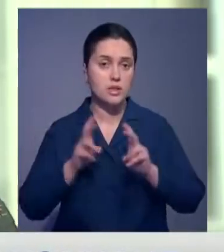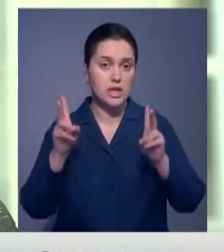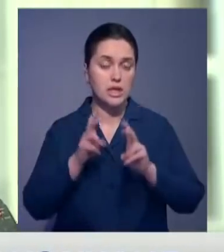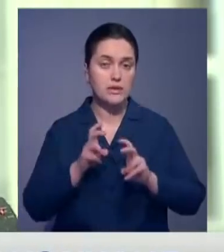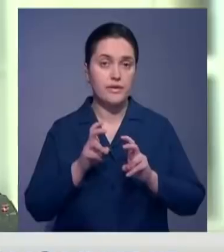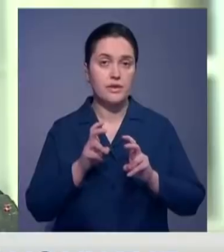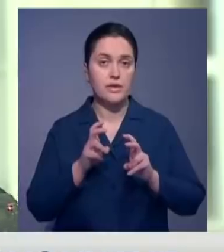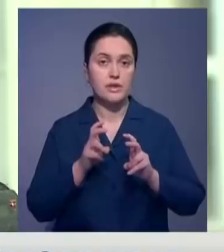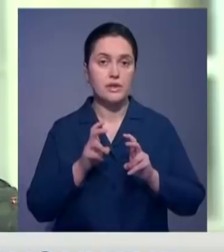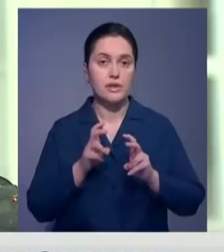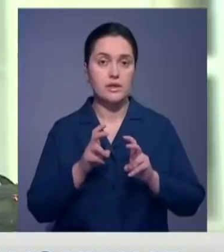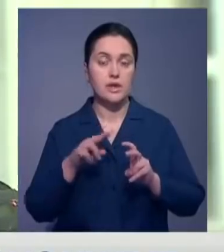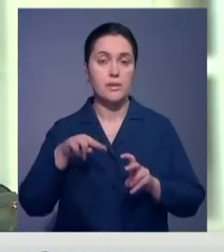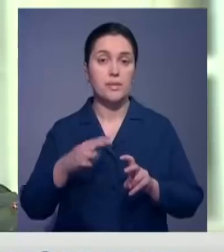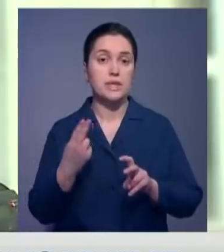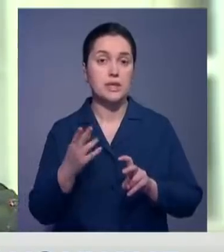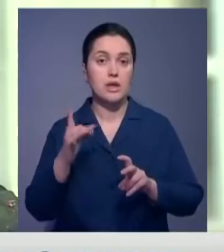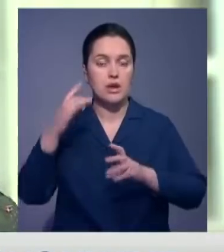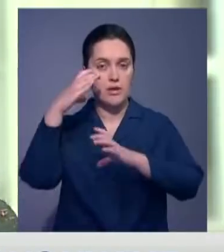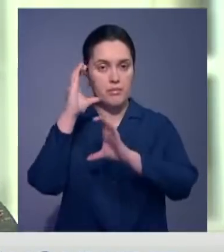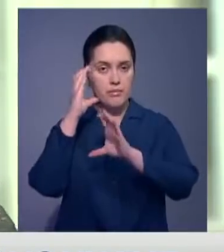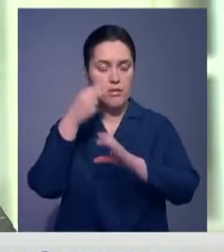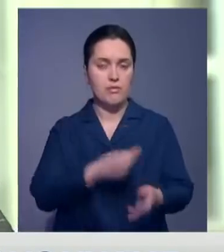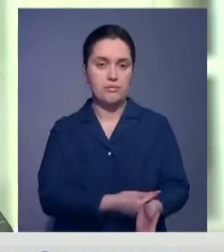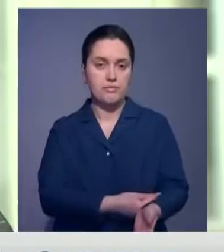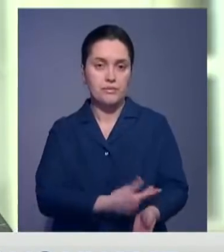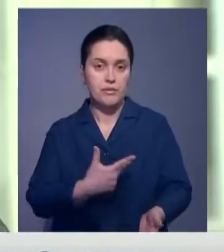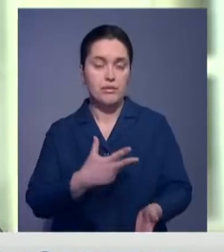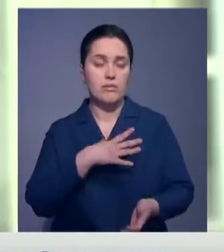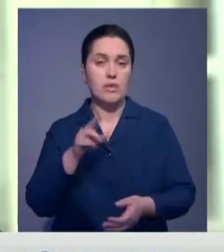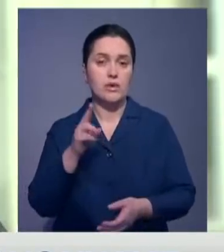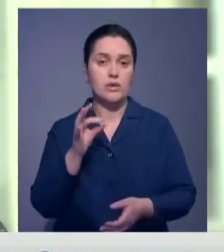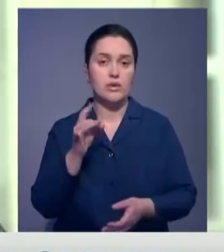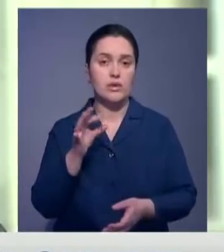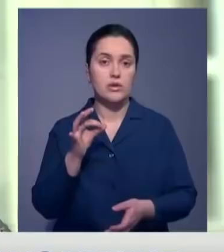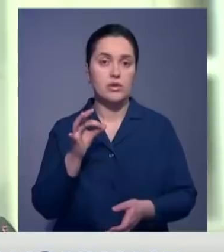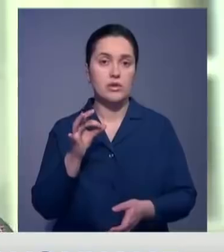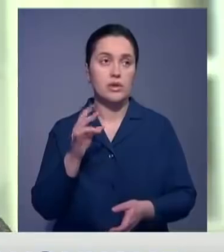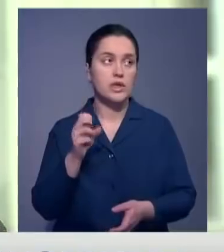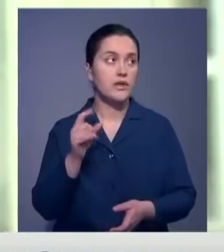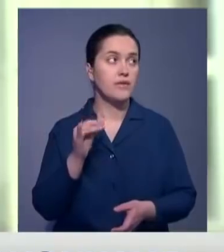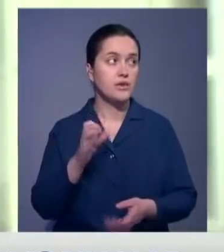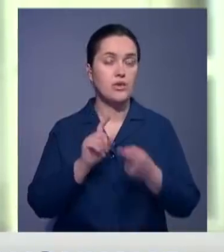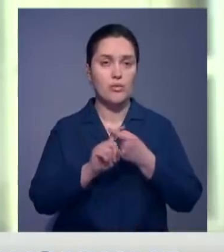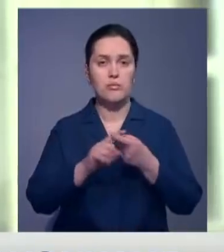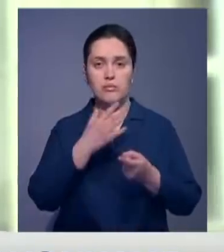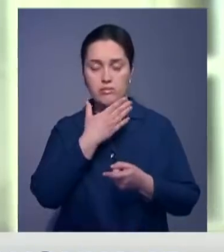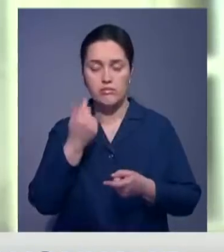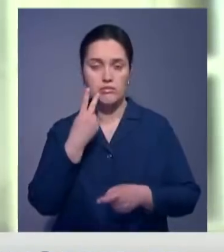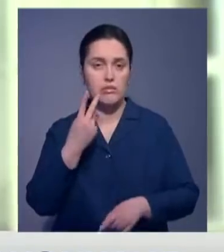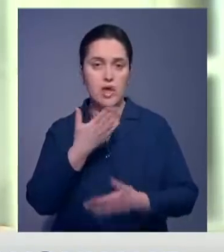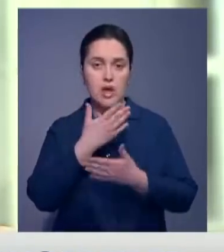в том числе ПЦР, для исключения коронавирусной инфекции. Были получены отрицательные